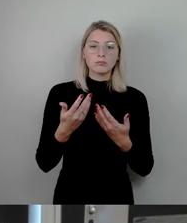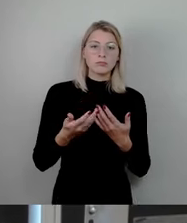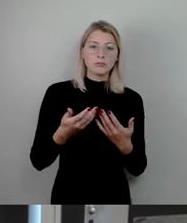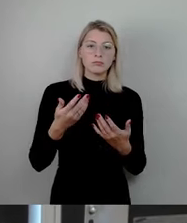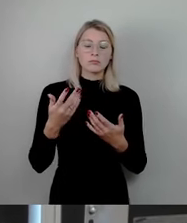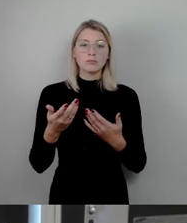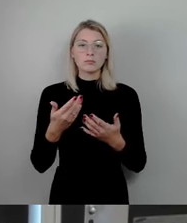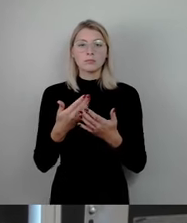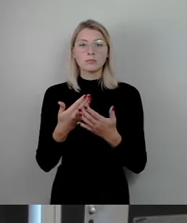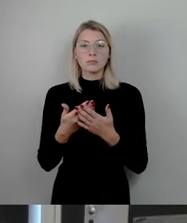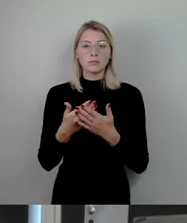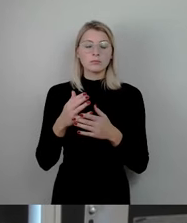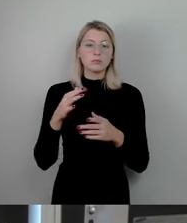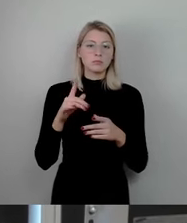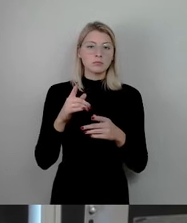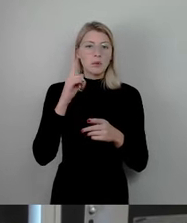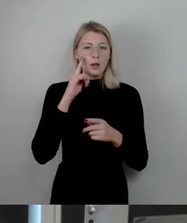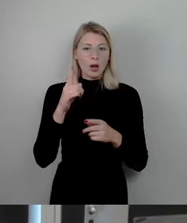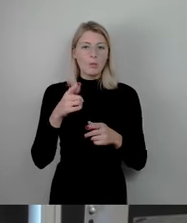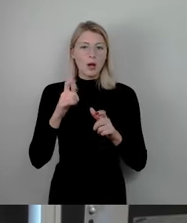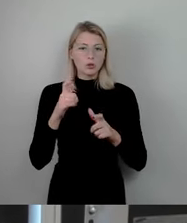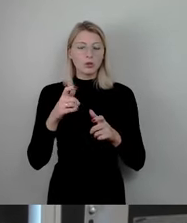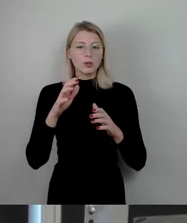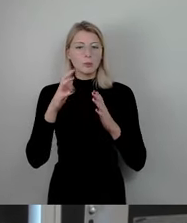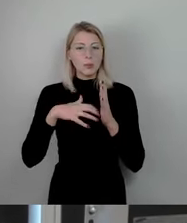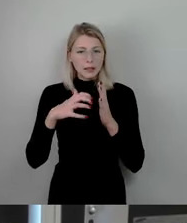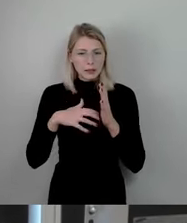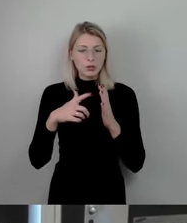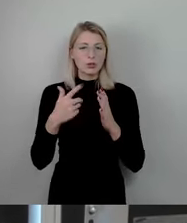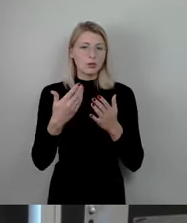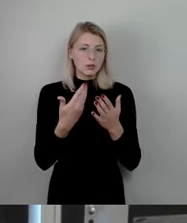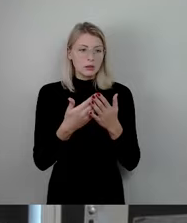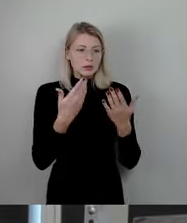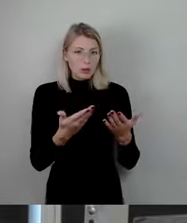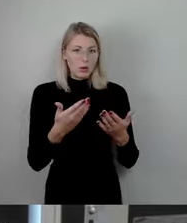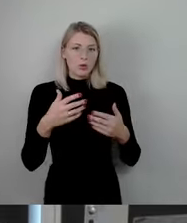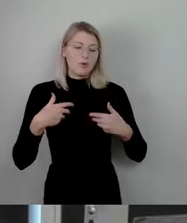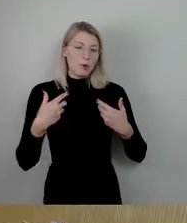und dem trägt der Ausschussbericht Rechnung. Ich freue mich auf die breite Zustimmung. Vielen Dank.